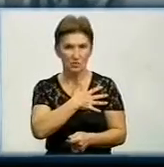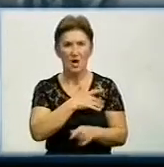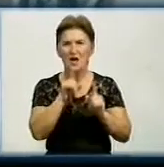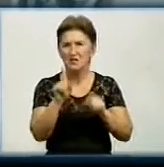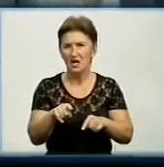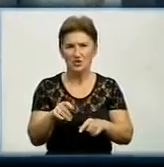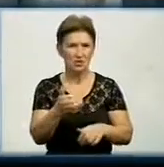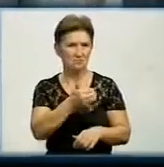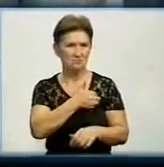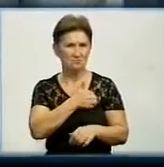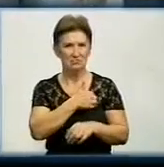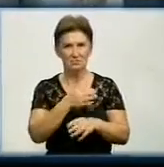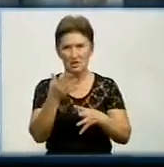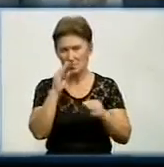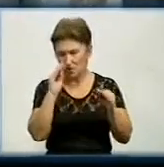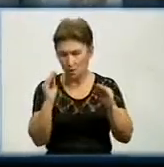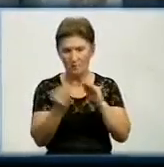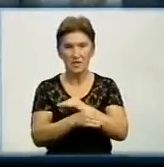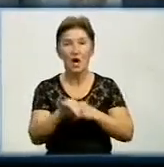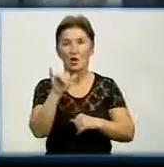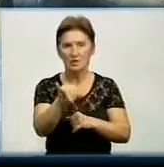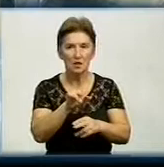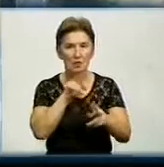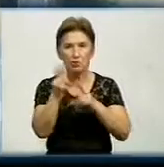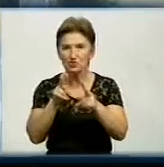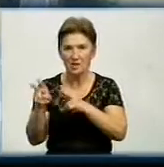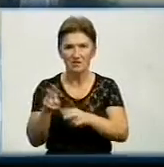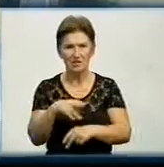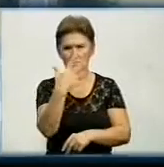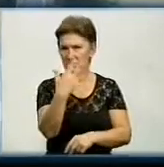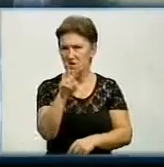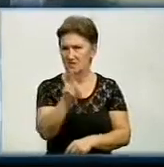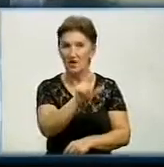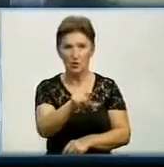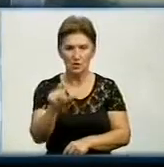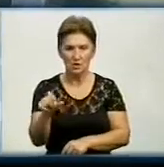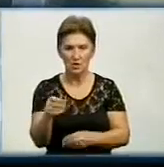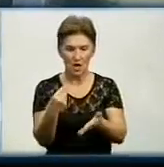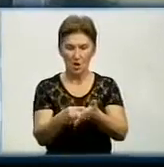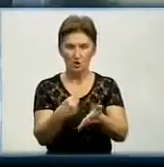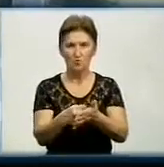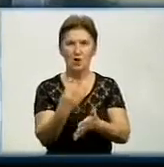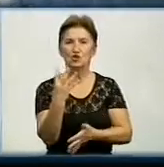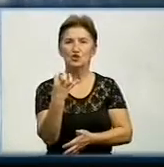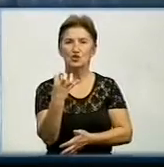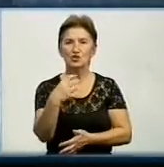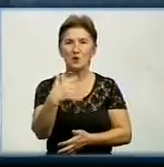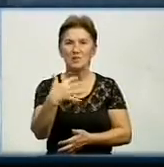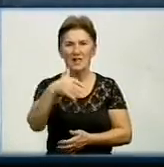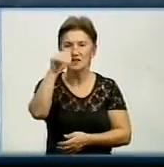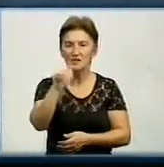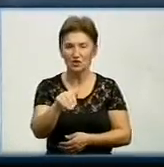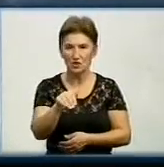намагались приховати злочин. Загалом на них поскаржились 52 людини. Сума збитків – 450 тисяч гривень.